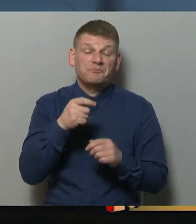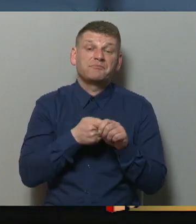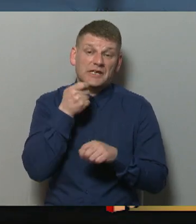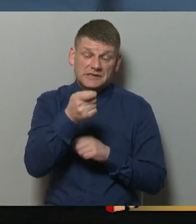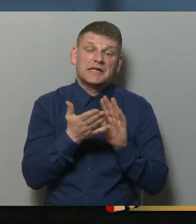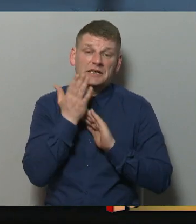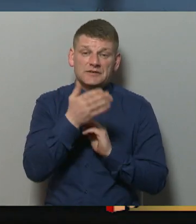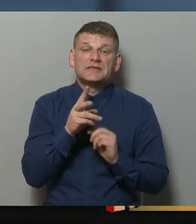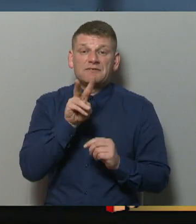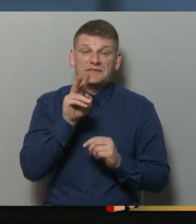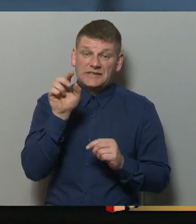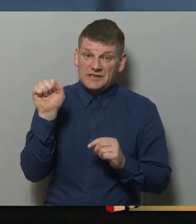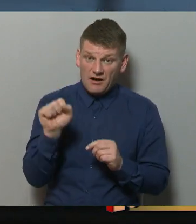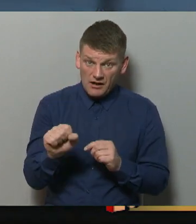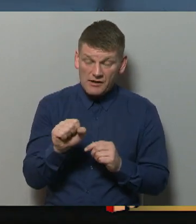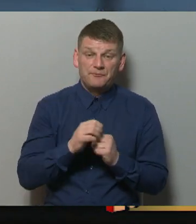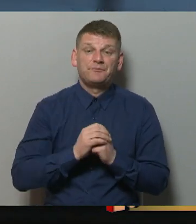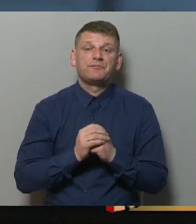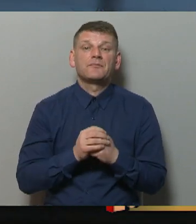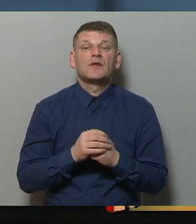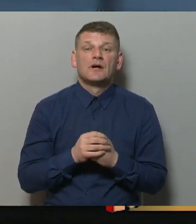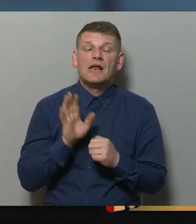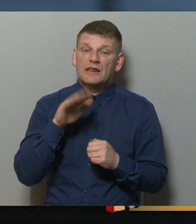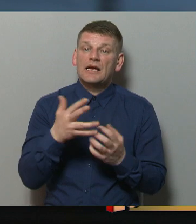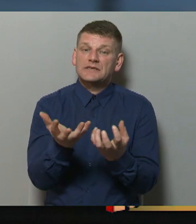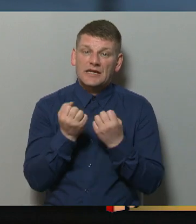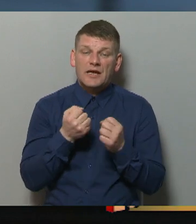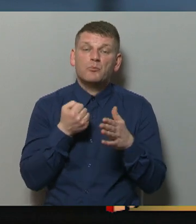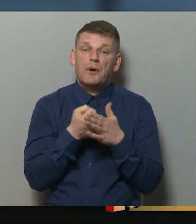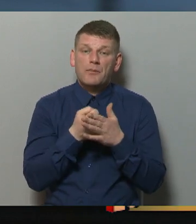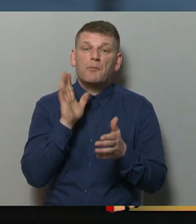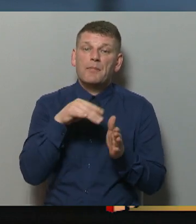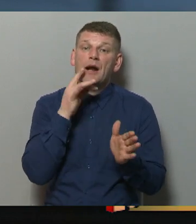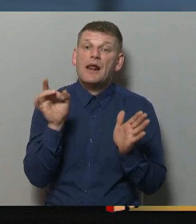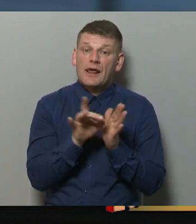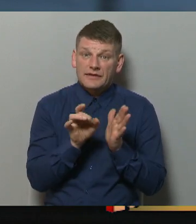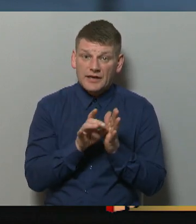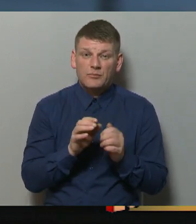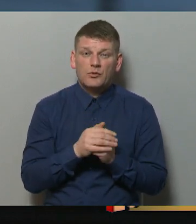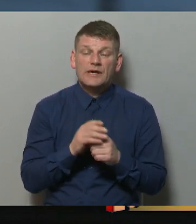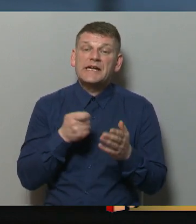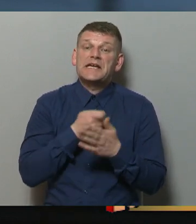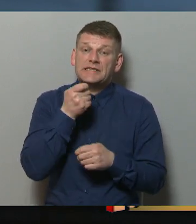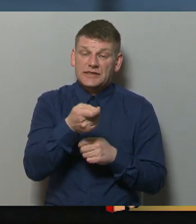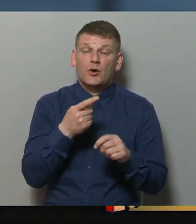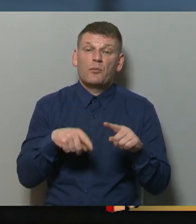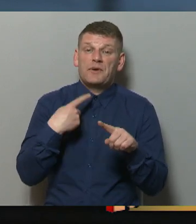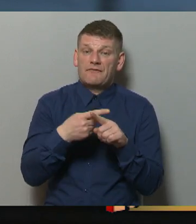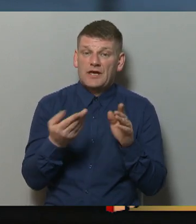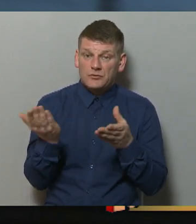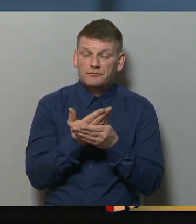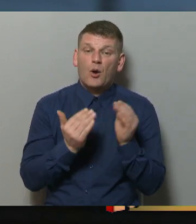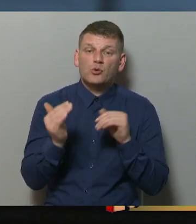iesniegumu Valsts sociālās apdrošināšanas aģentūrā, lai saņemtu pabalstu par elektrību. Iesniegumam tika pievienota